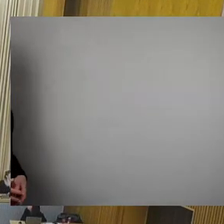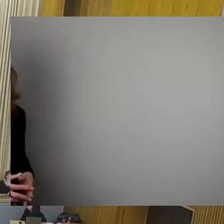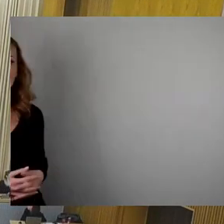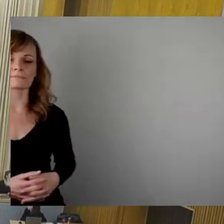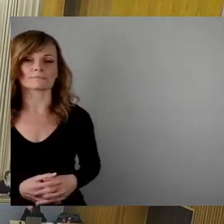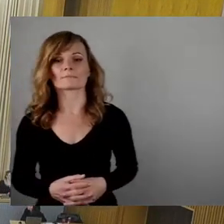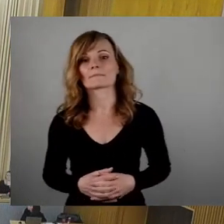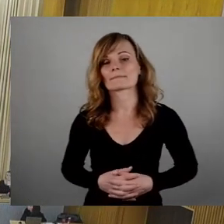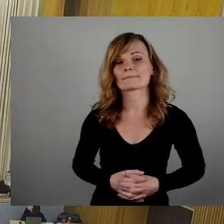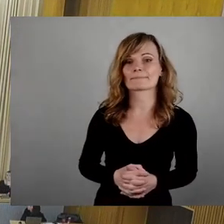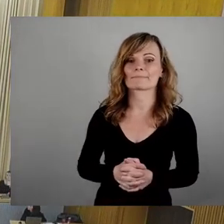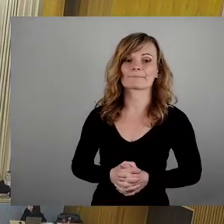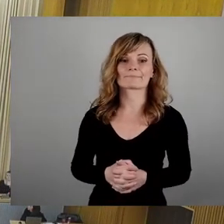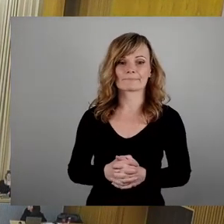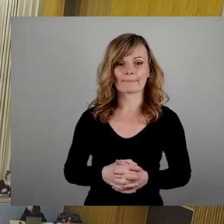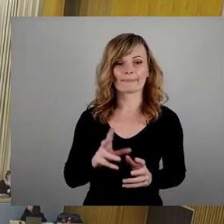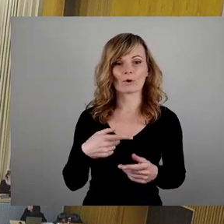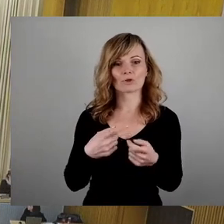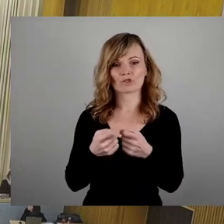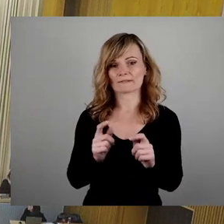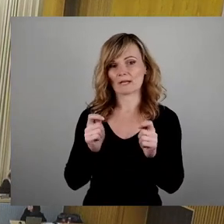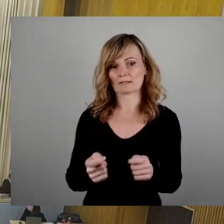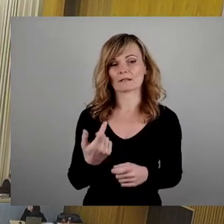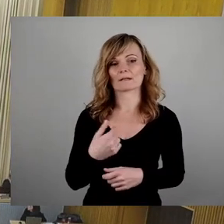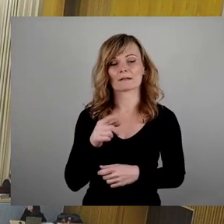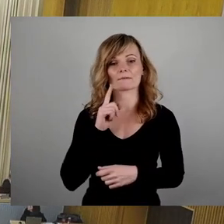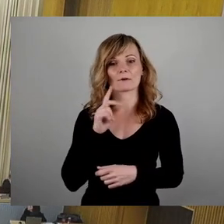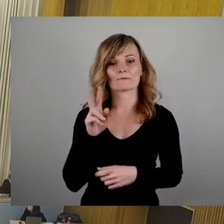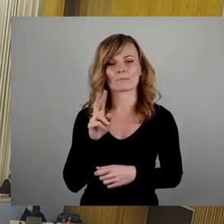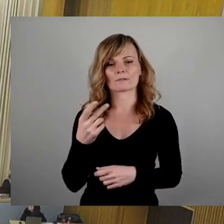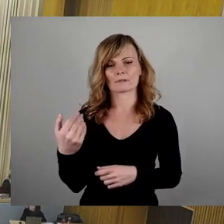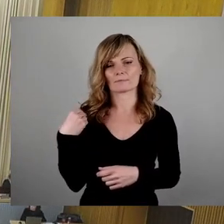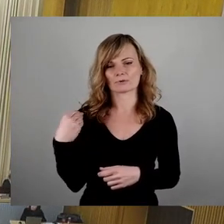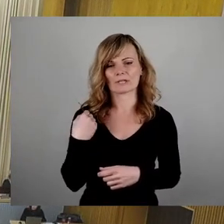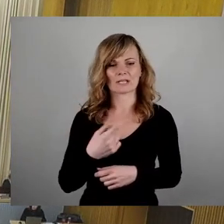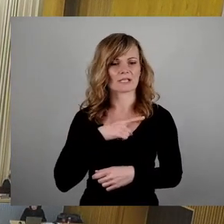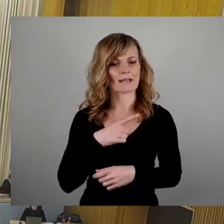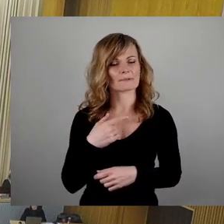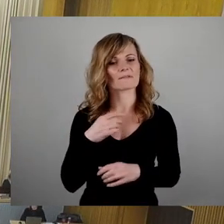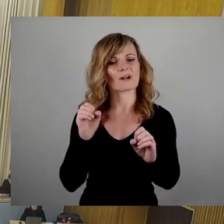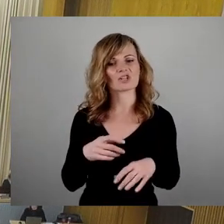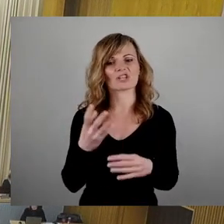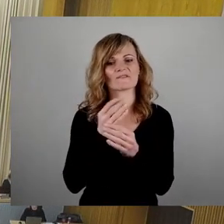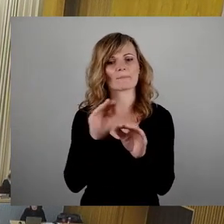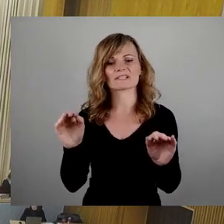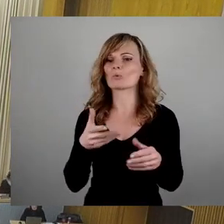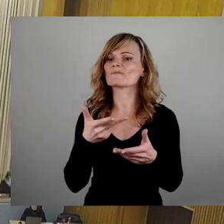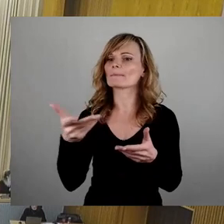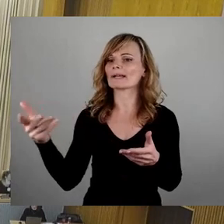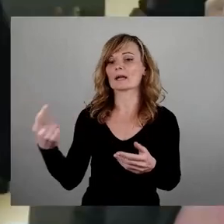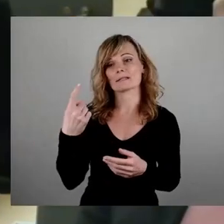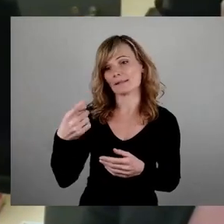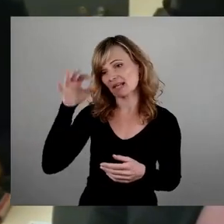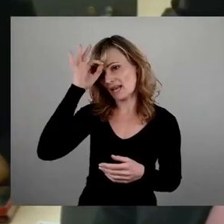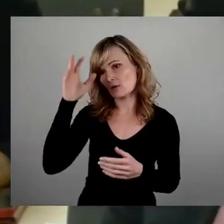Geschäftsordnungsantrag Die Frau Vowelser hat mich ja konkret angesprochen, dass ich Falschinformationen verbreite. In ihrer Unwissenheit kann sie es natürlich nicht wissen.